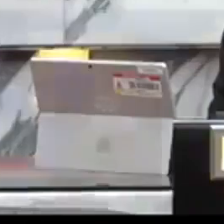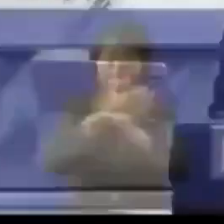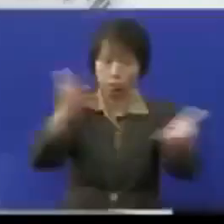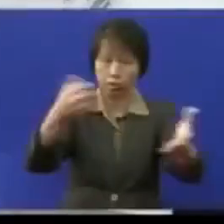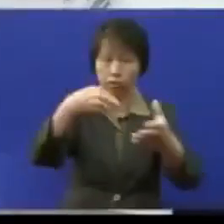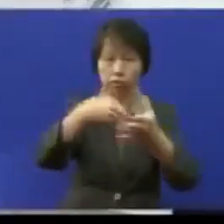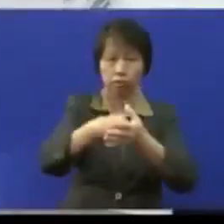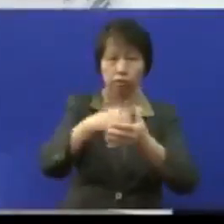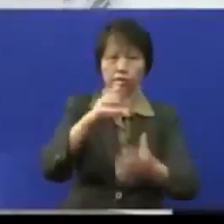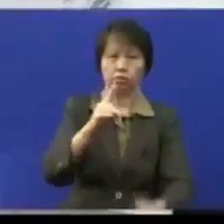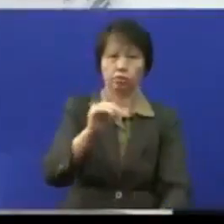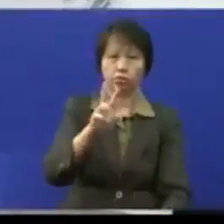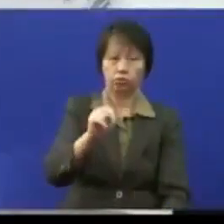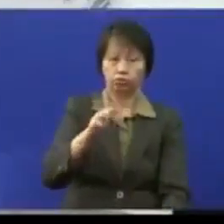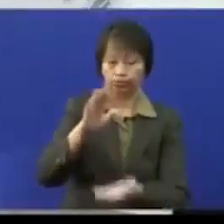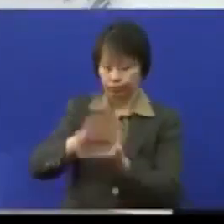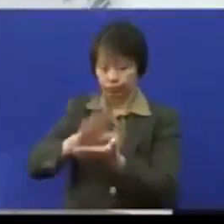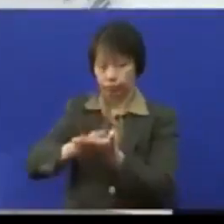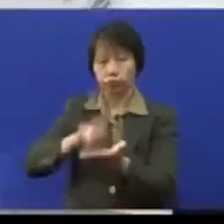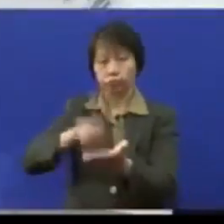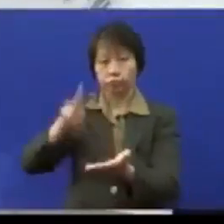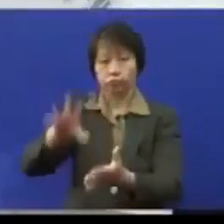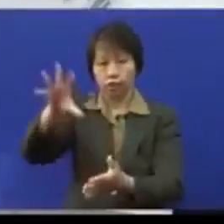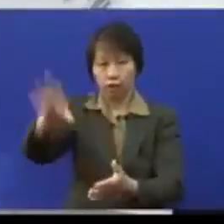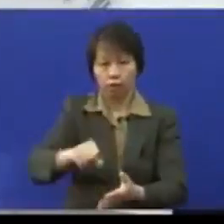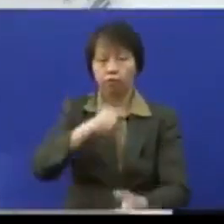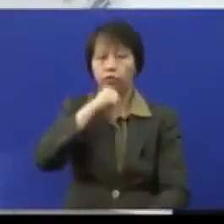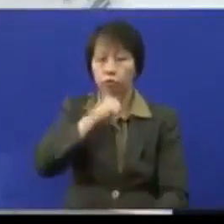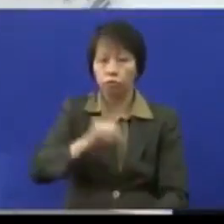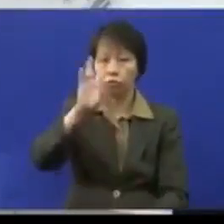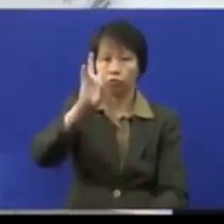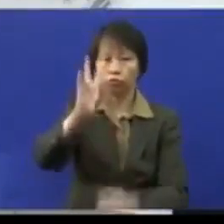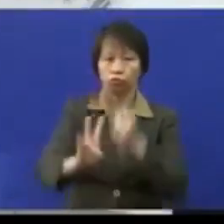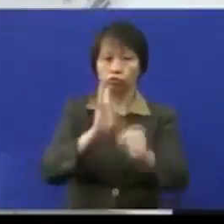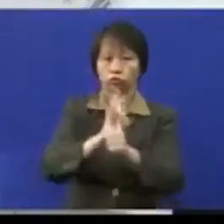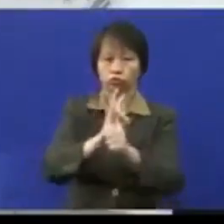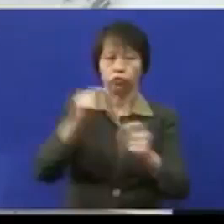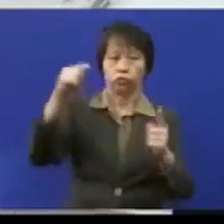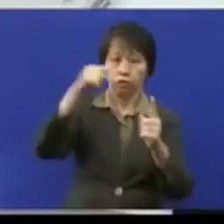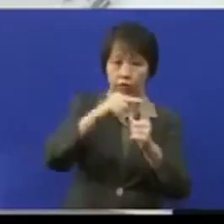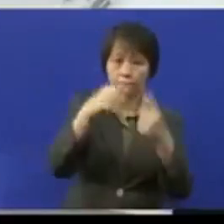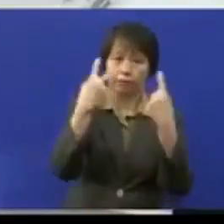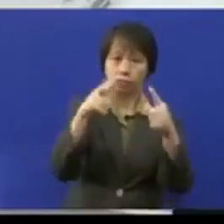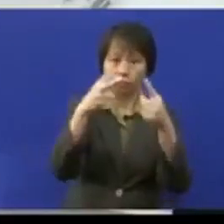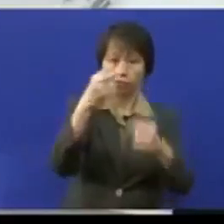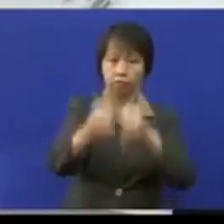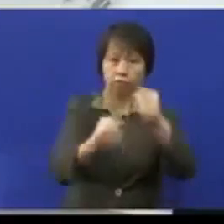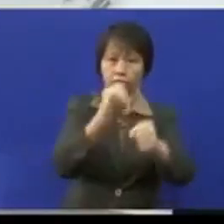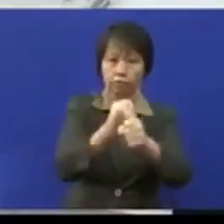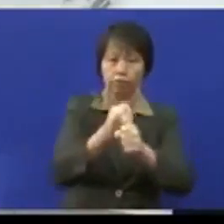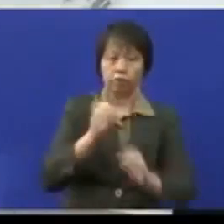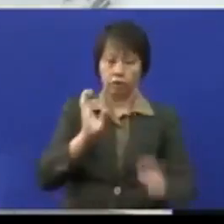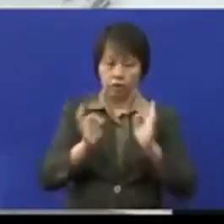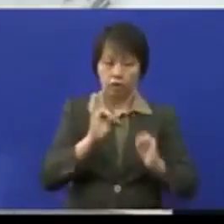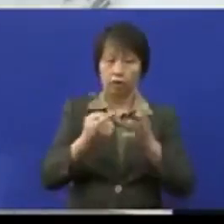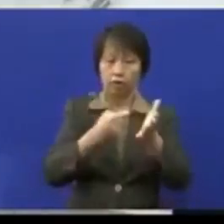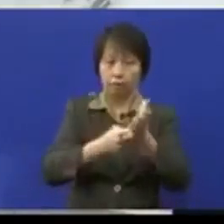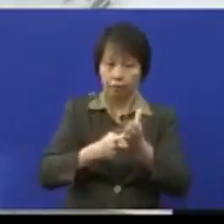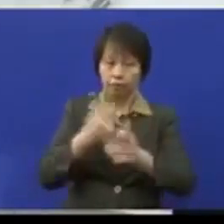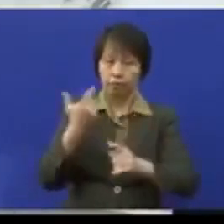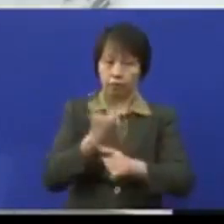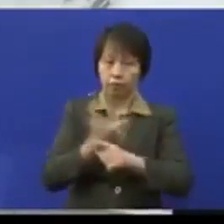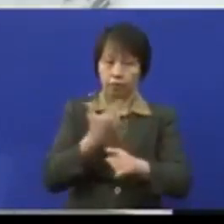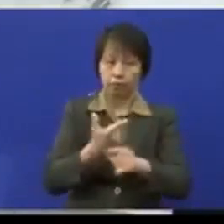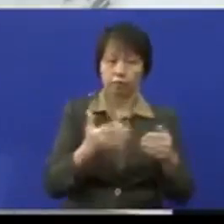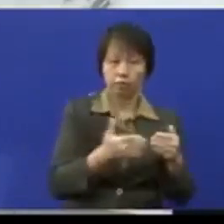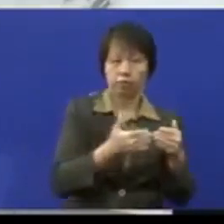sekolah rendah mengambil pelajar daripada umur 7 tahun sehingga kepada 12 tahun sekiranya perlukan latihan lanjutan dia